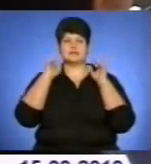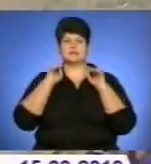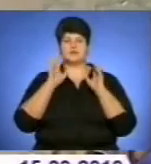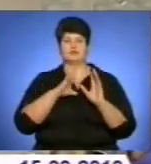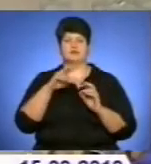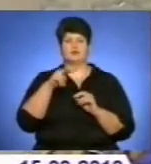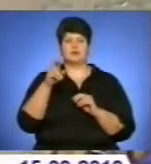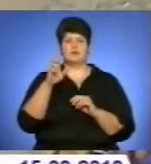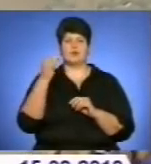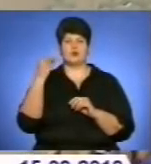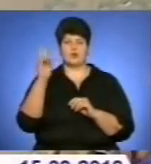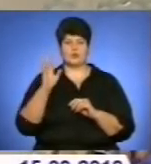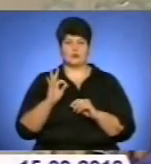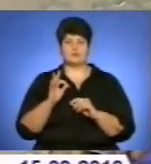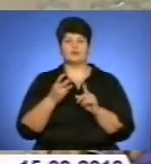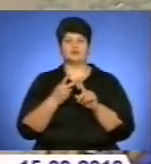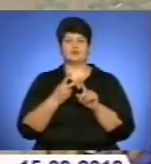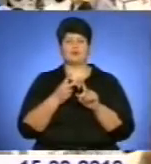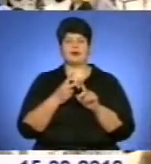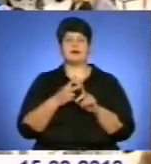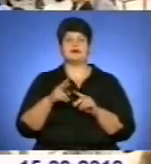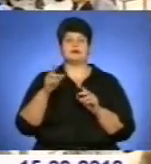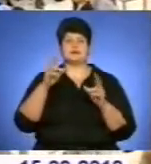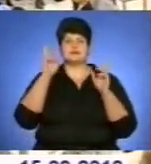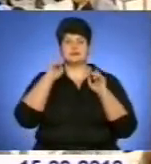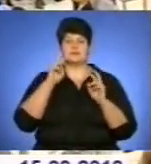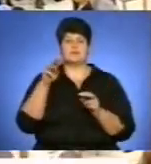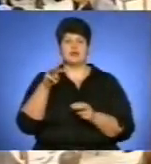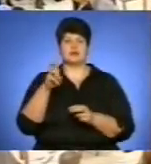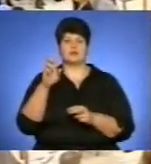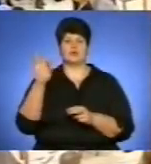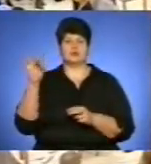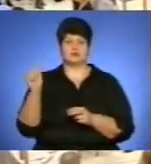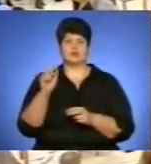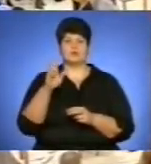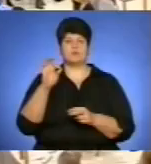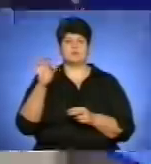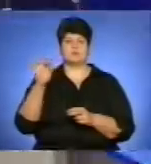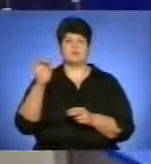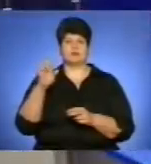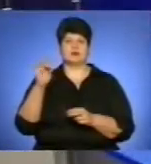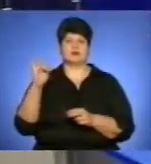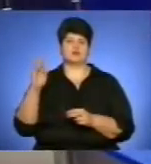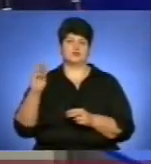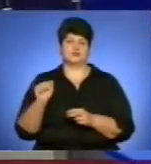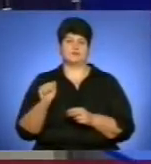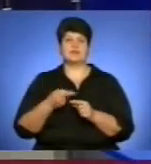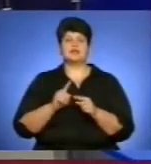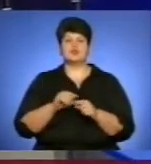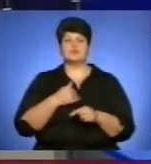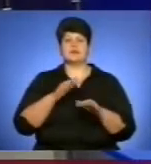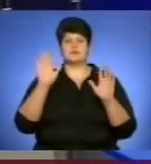Перше місце – Галина Халімон. Наталія Бабич також добула перемогу у номінаціях «Дитяча зачіска» і «Зачіска на довге